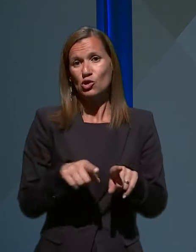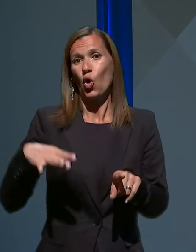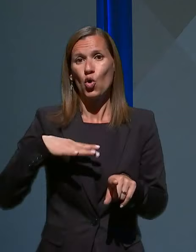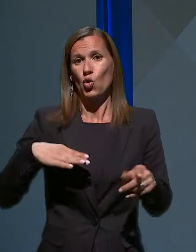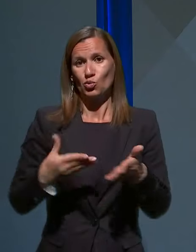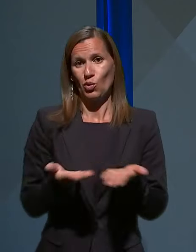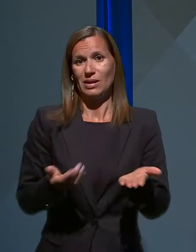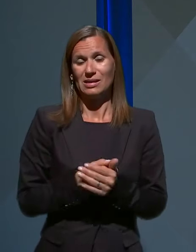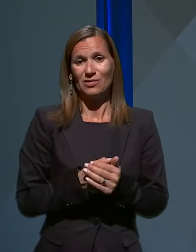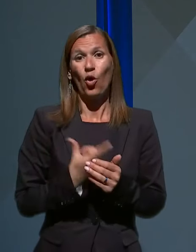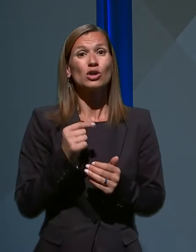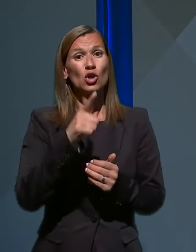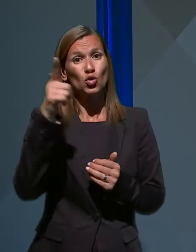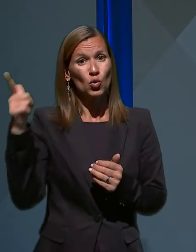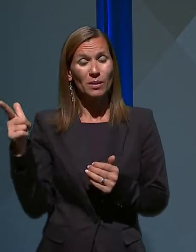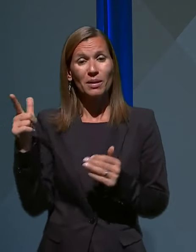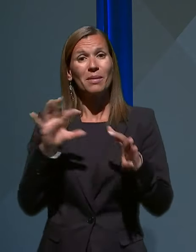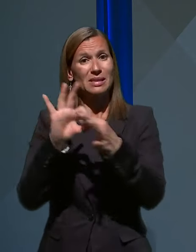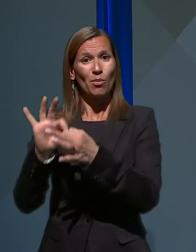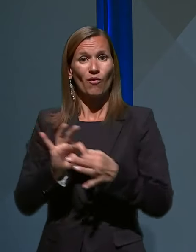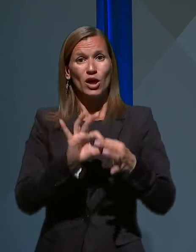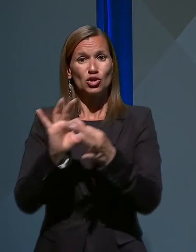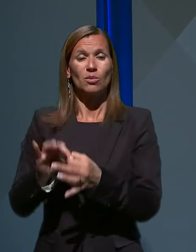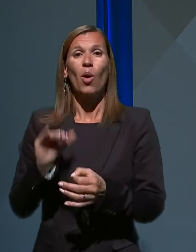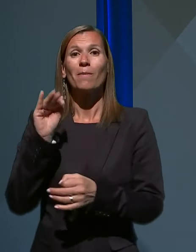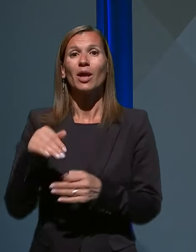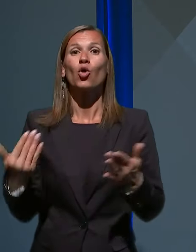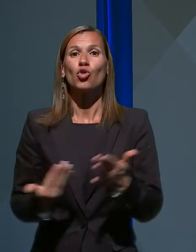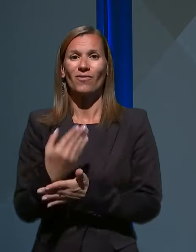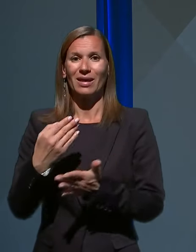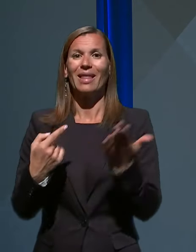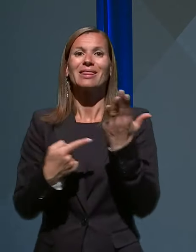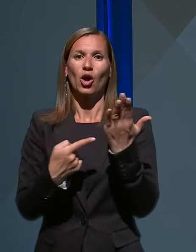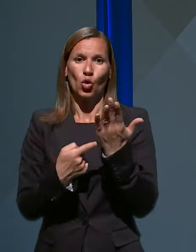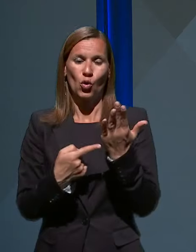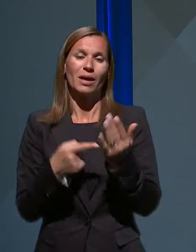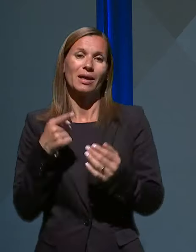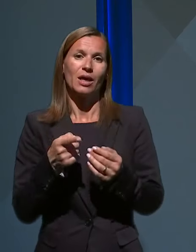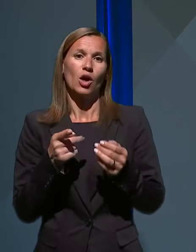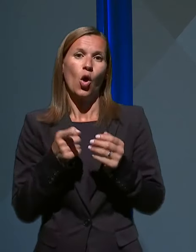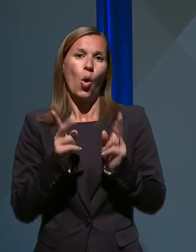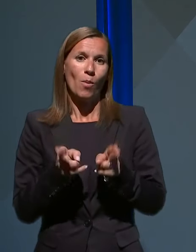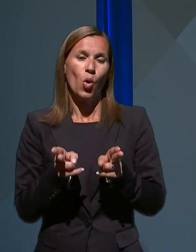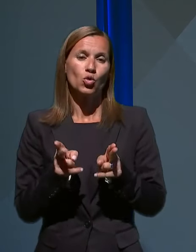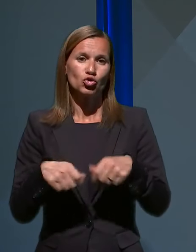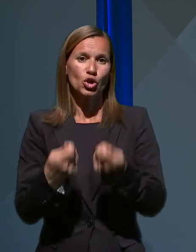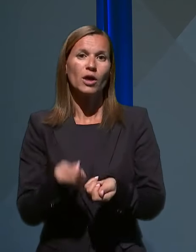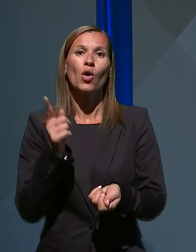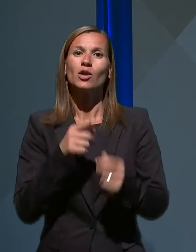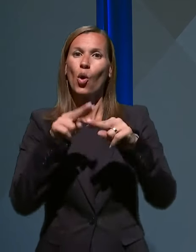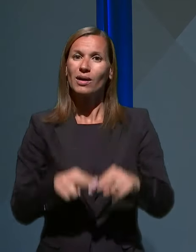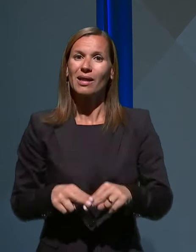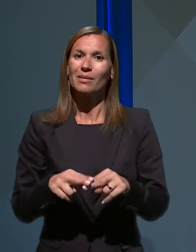z drugimi pa se povežimo preko novih tehnologij, ki to omogočajo in tako ohranimo stik,